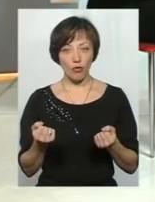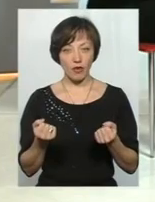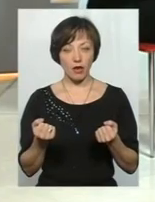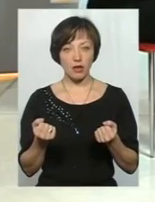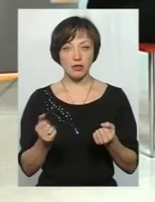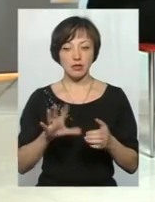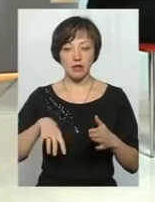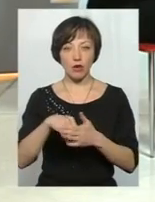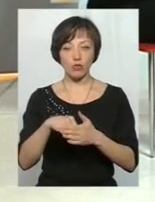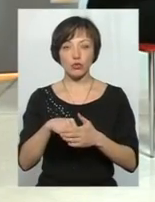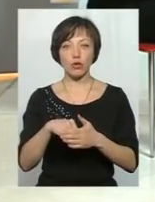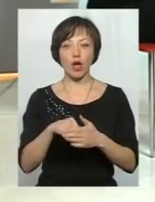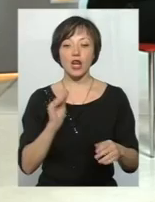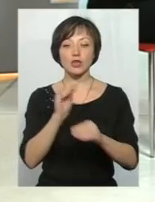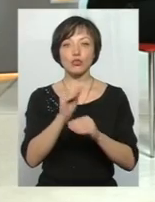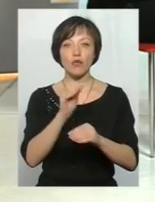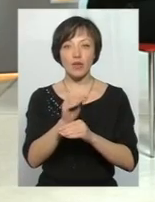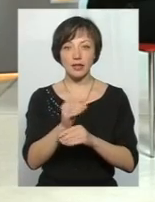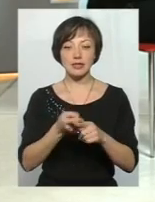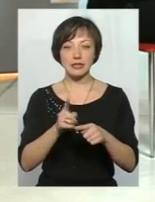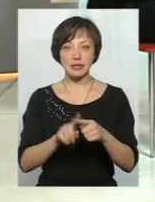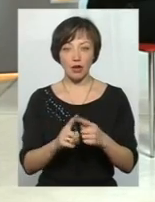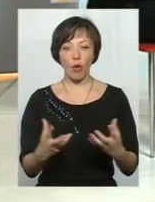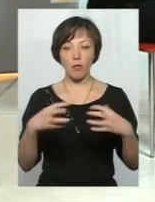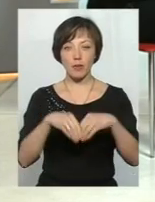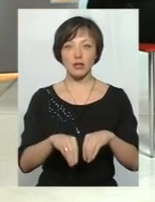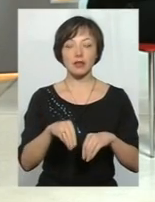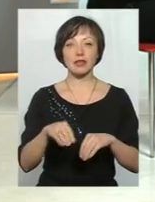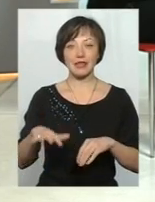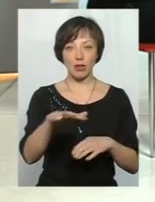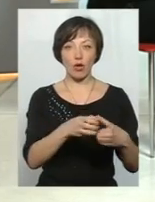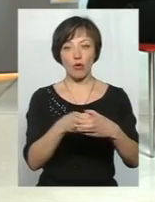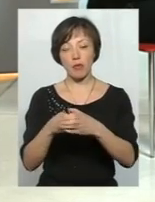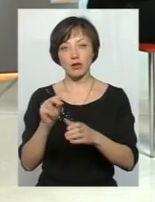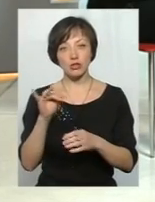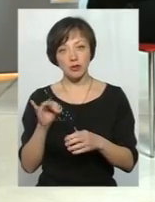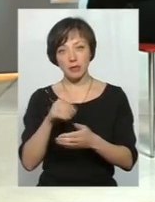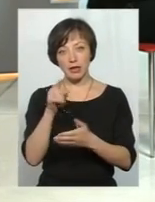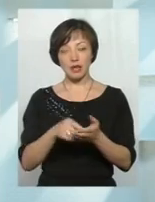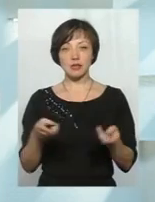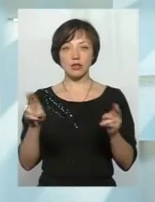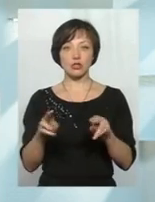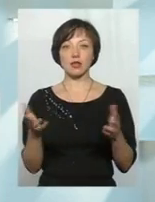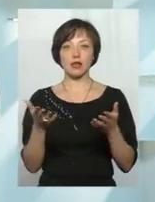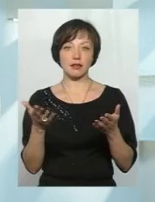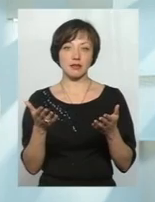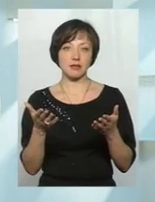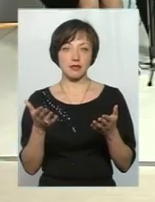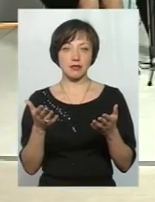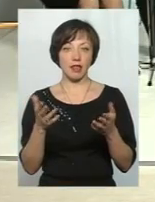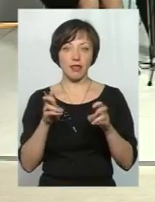за рахунок цільових субвенцій з тих об'єднаних територіальних громад, а чи це питання так і залишається десь в умі?